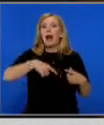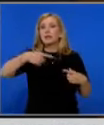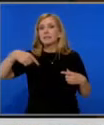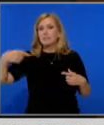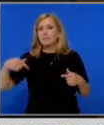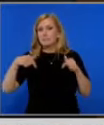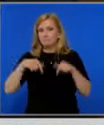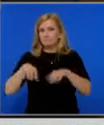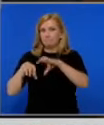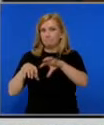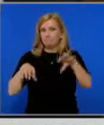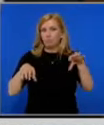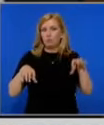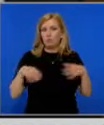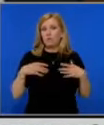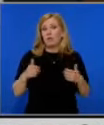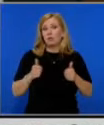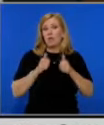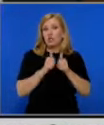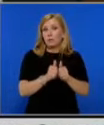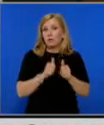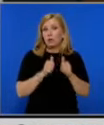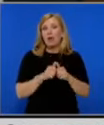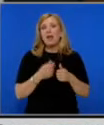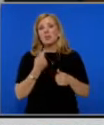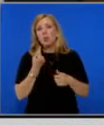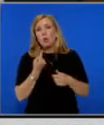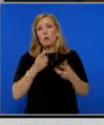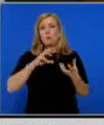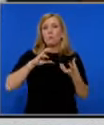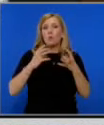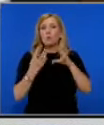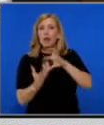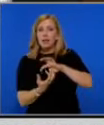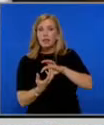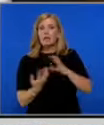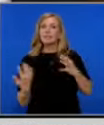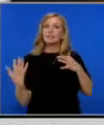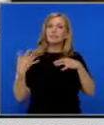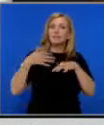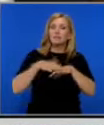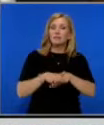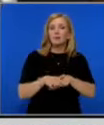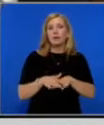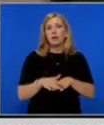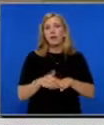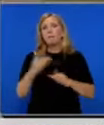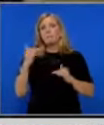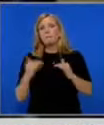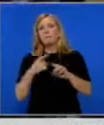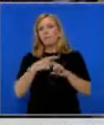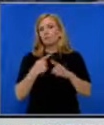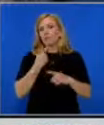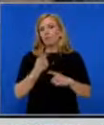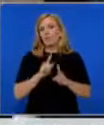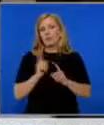заедно с нашите партньори. Едно преструктуриране, сливане, под половин година не минава. Аз